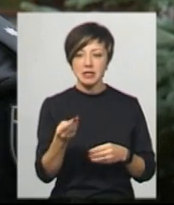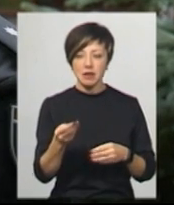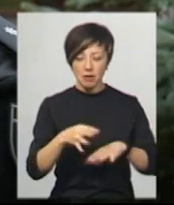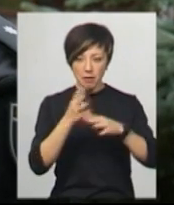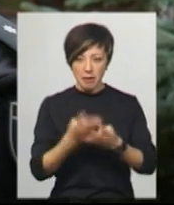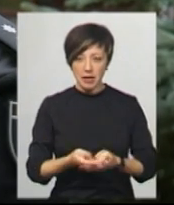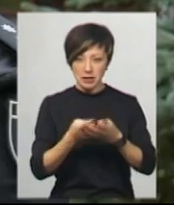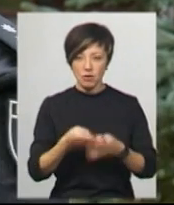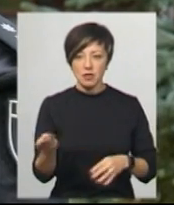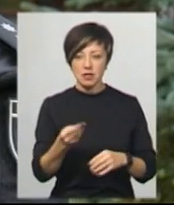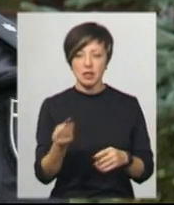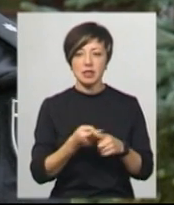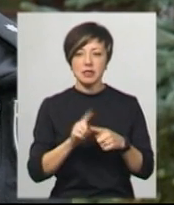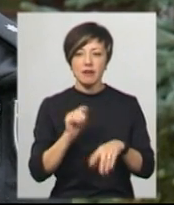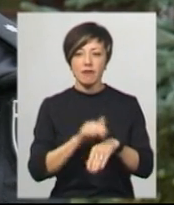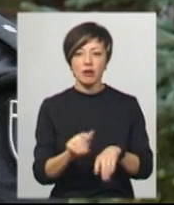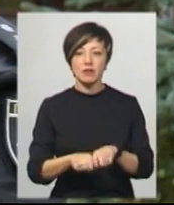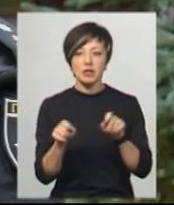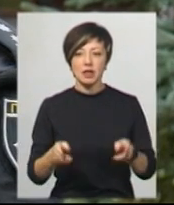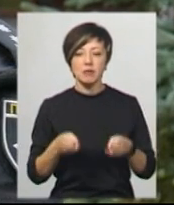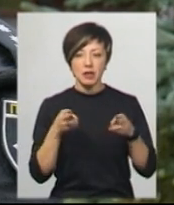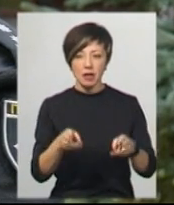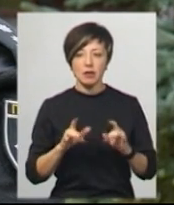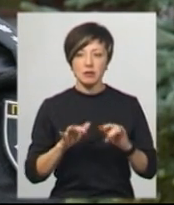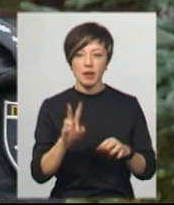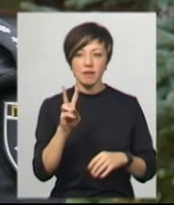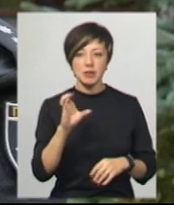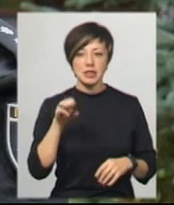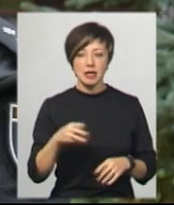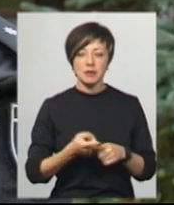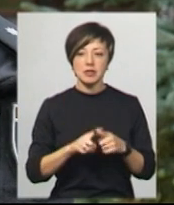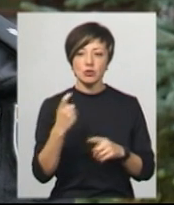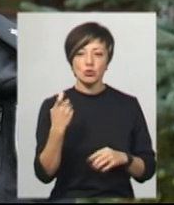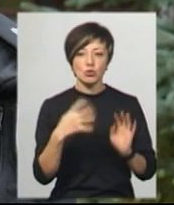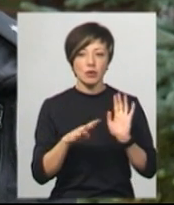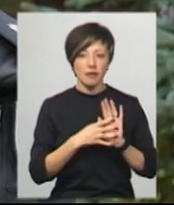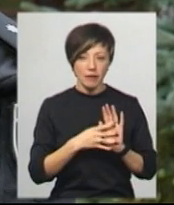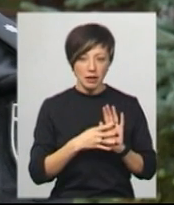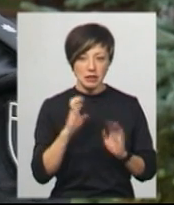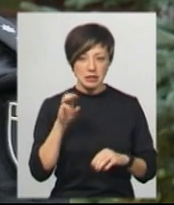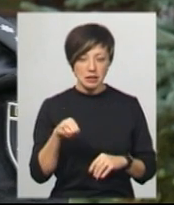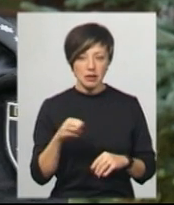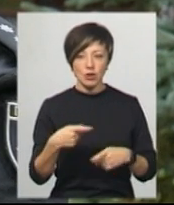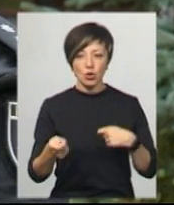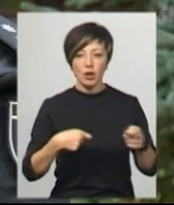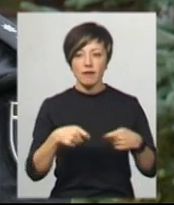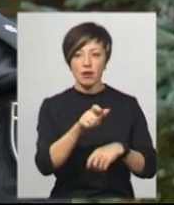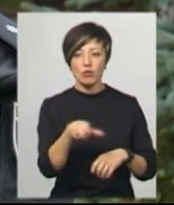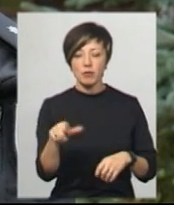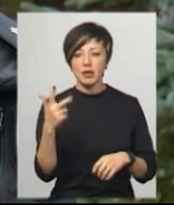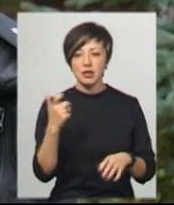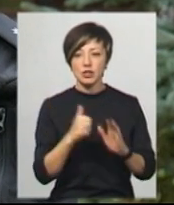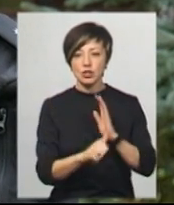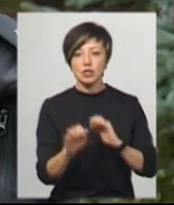За даним фактом, слідчі відкрили кримінальне провадження за двома статтями кримінального кодексу – це 149-та торгівля людьми та